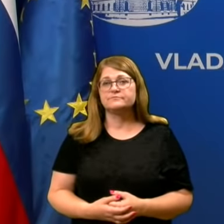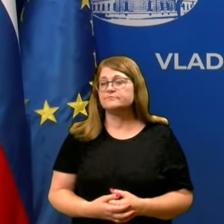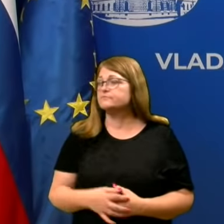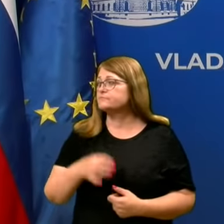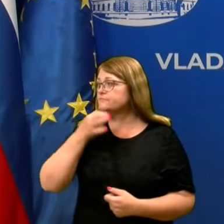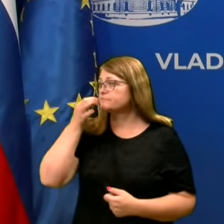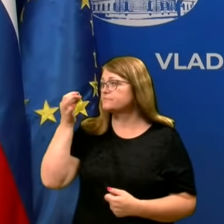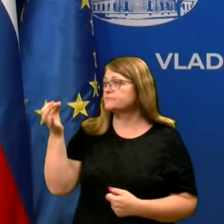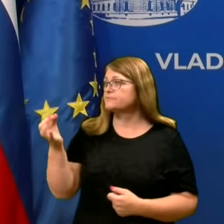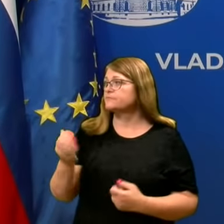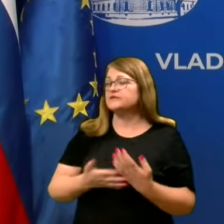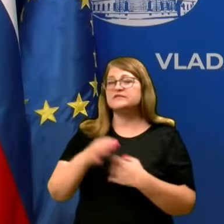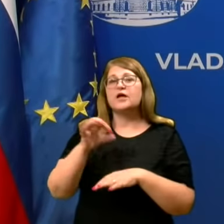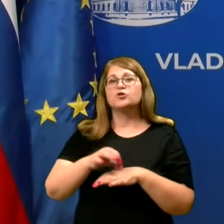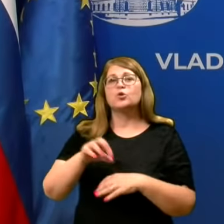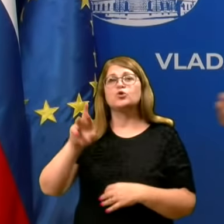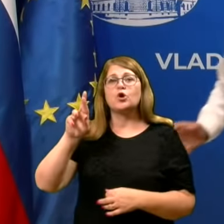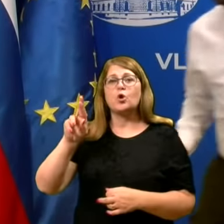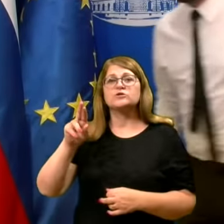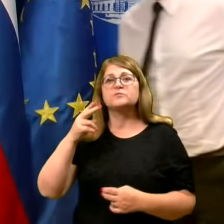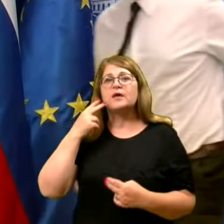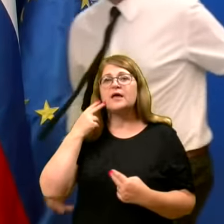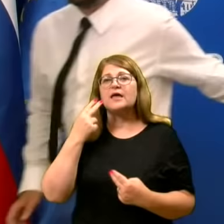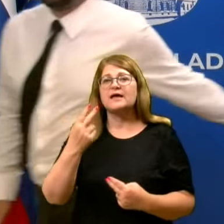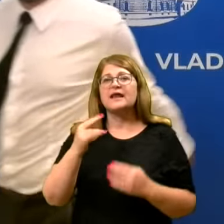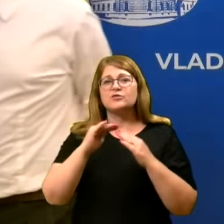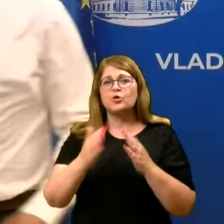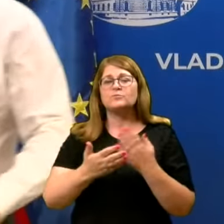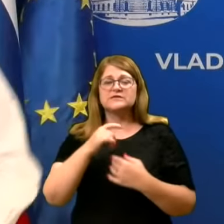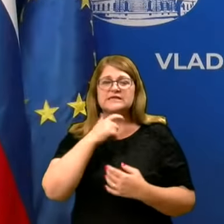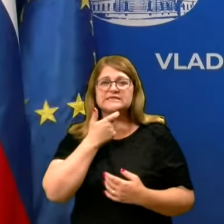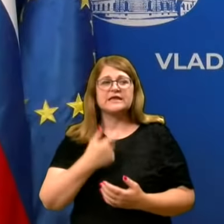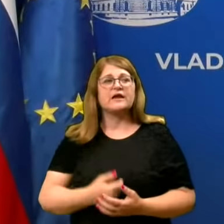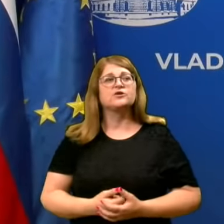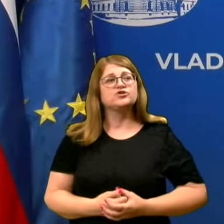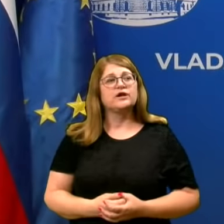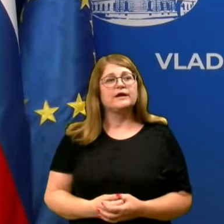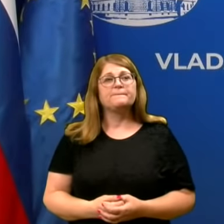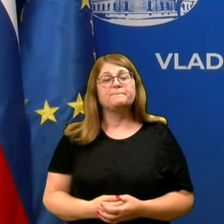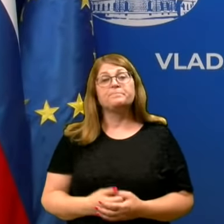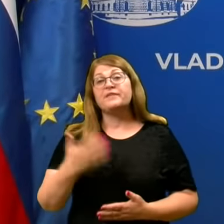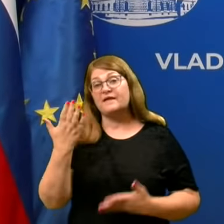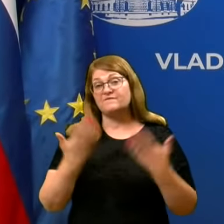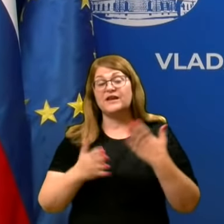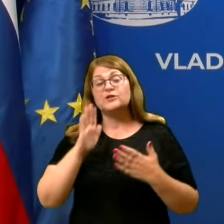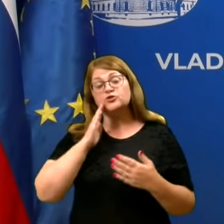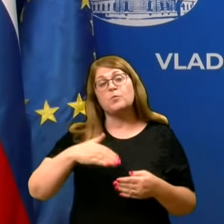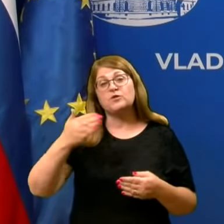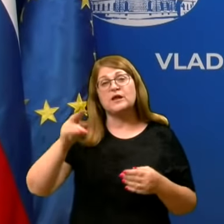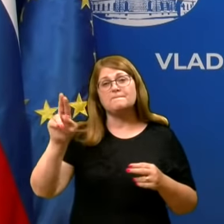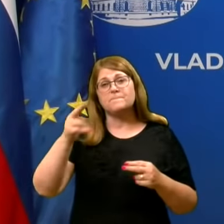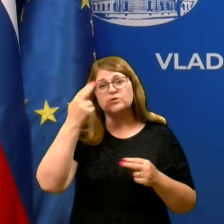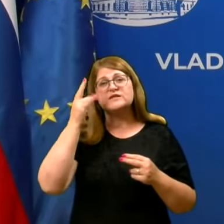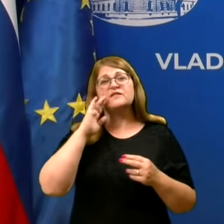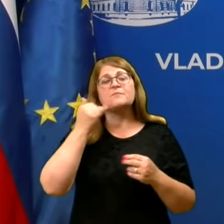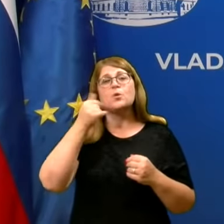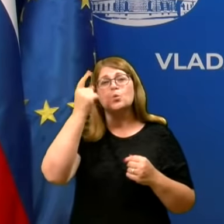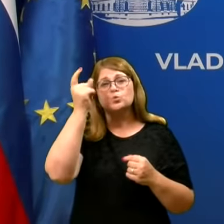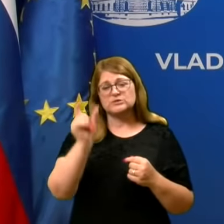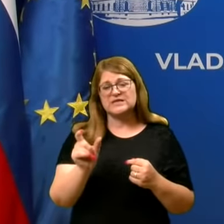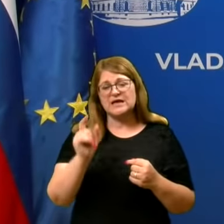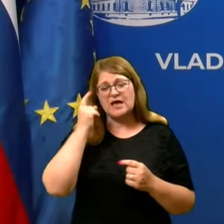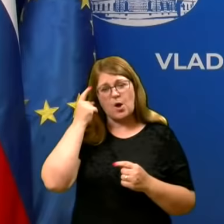Mogoče še za dr. Rozmana, glede domov za starejše, najbrž se bodo nadaljevali pozivi, da bi vsakega